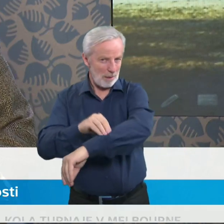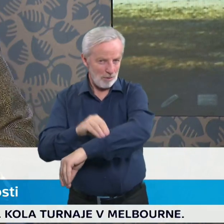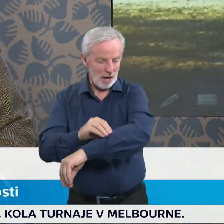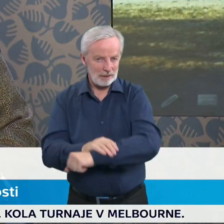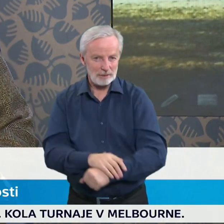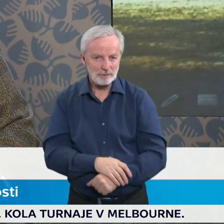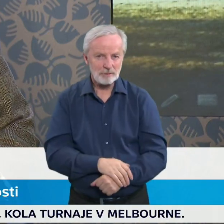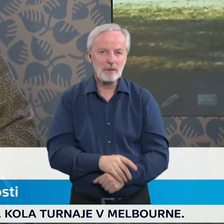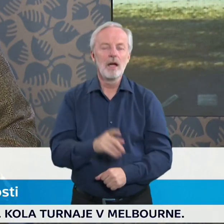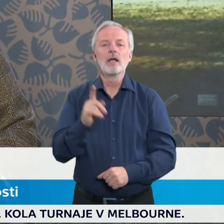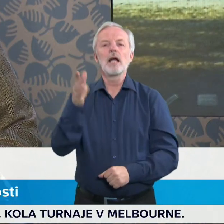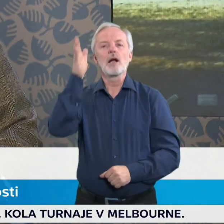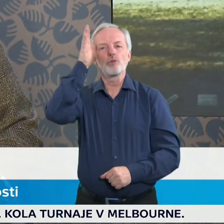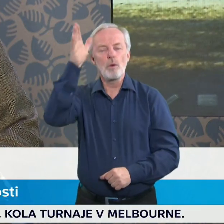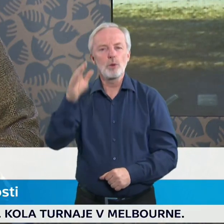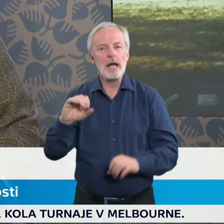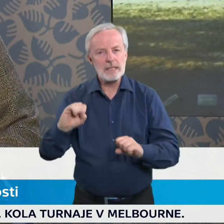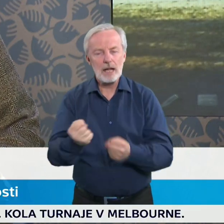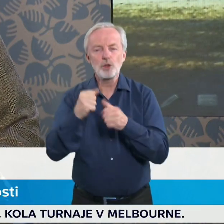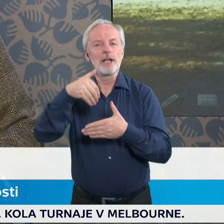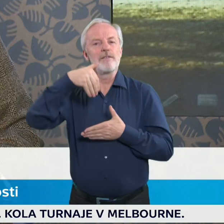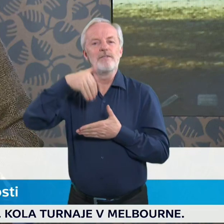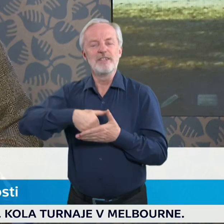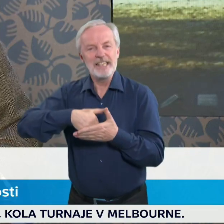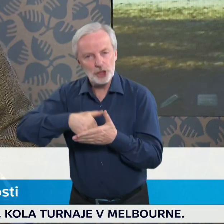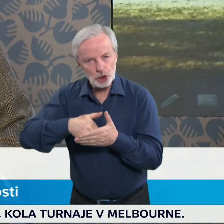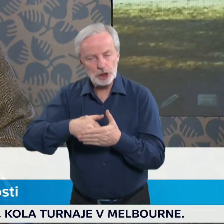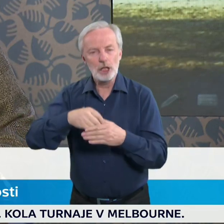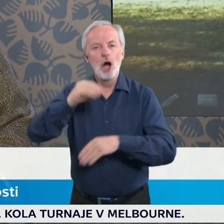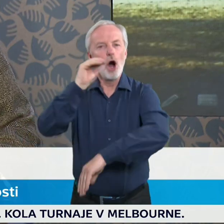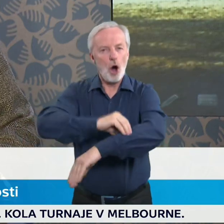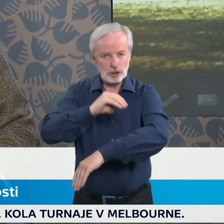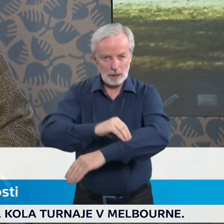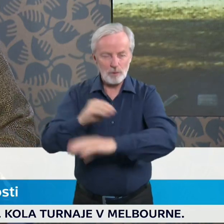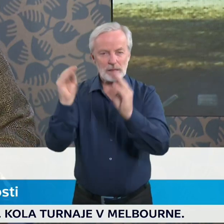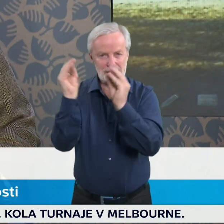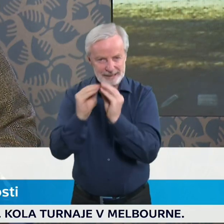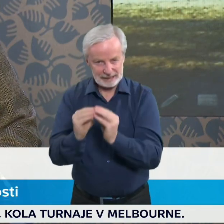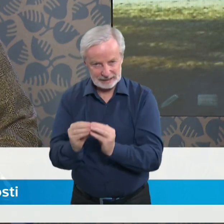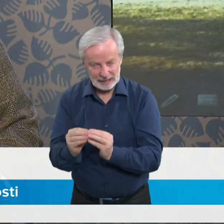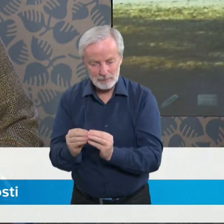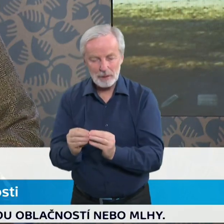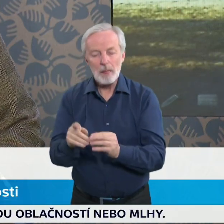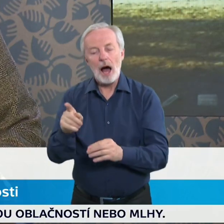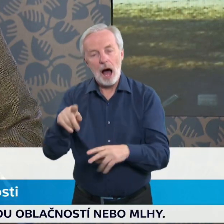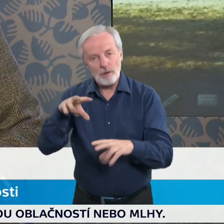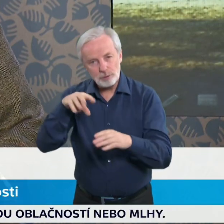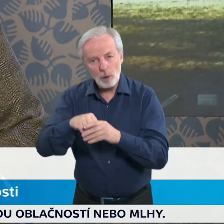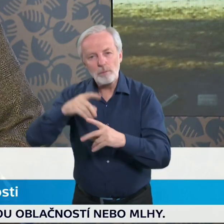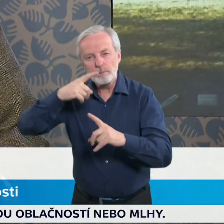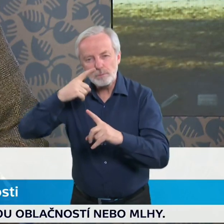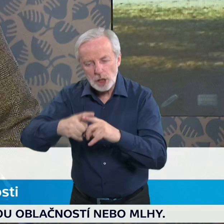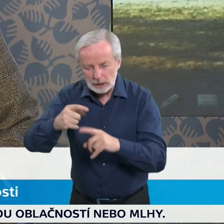vznitřního oznamovacího systému a uveřejněním potom zakotvuje přestupky,